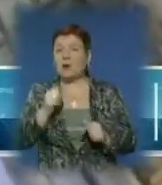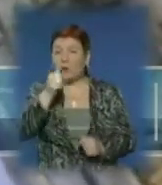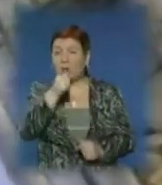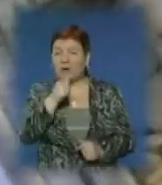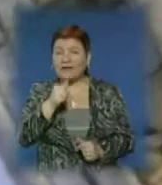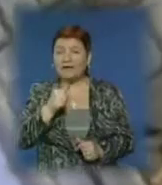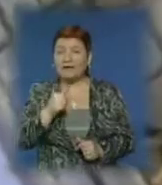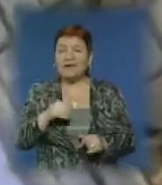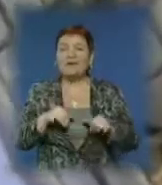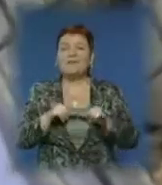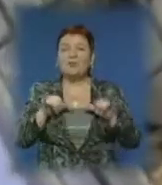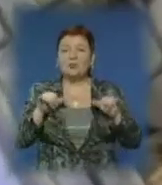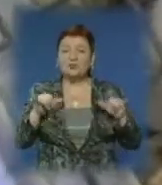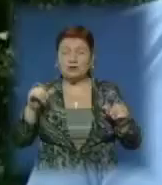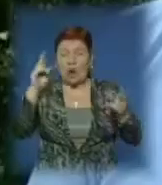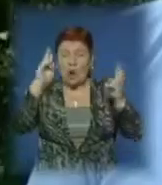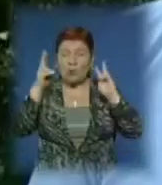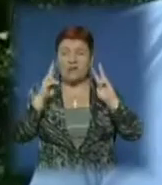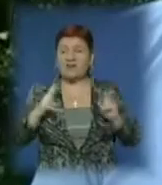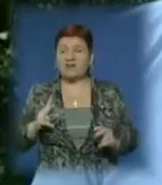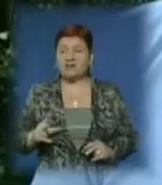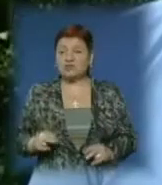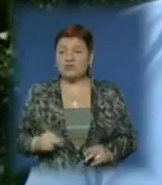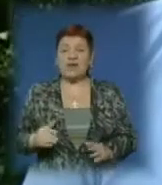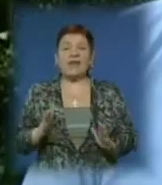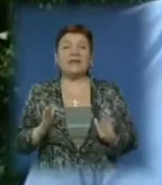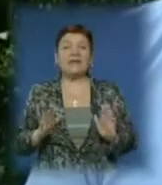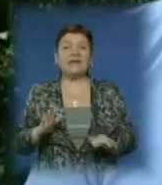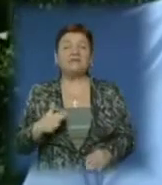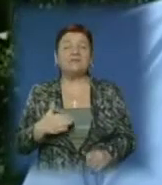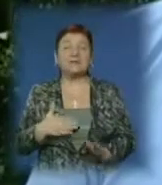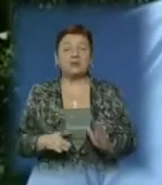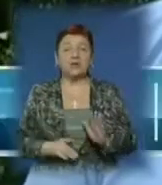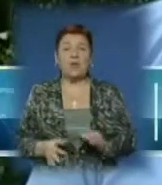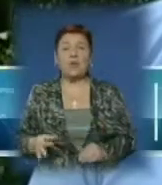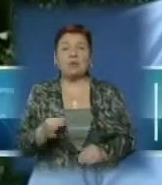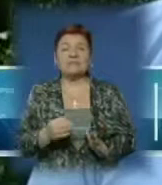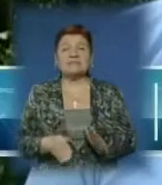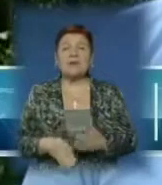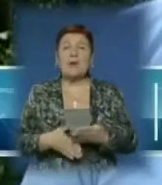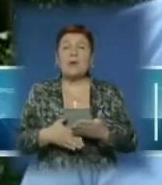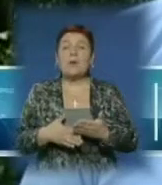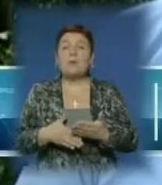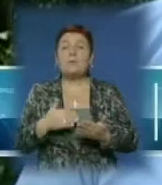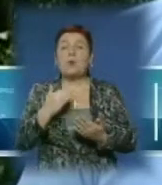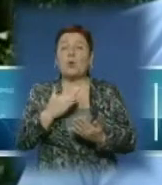вирушчує кролів французької селекції. Тільки в нашій області започаткована програма підтримки